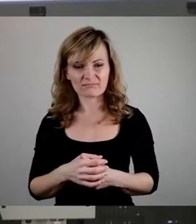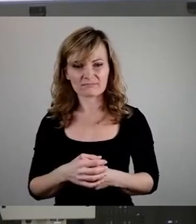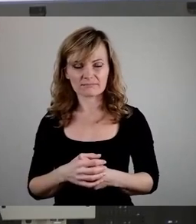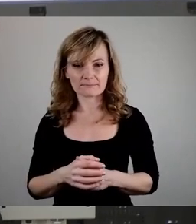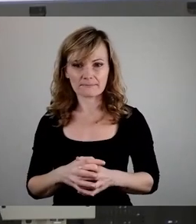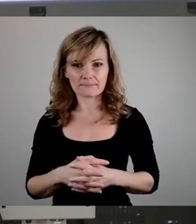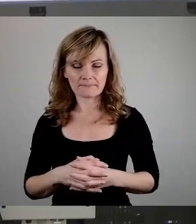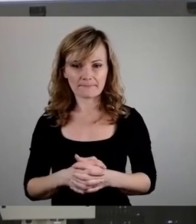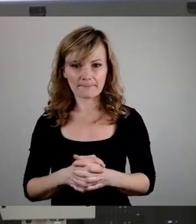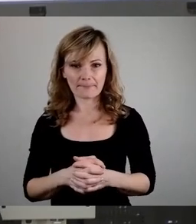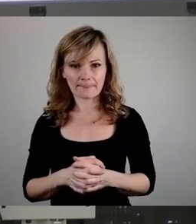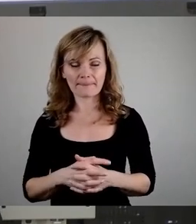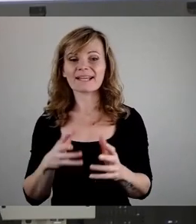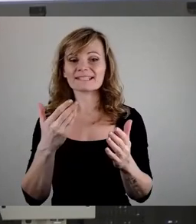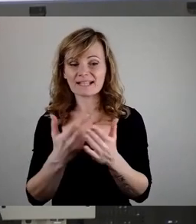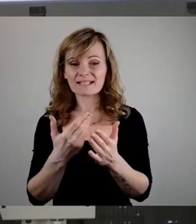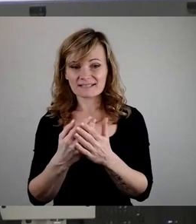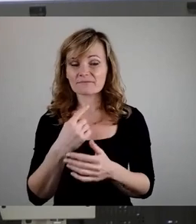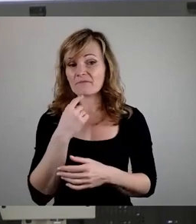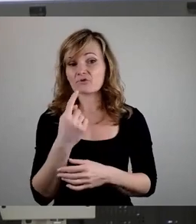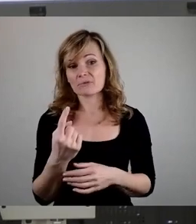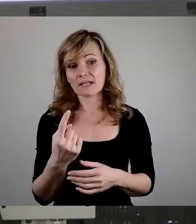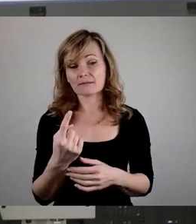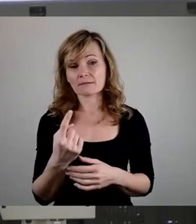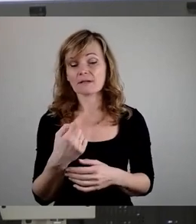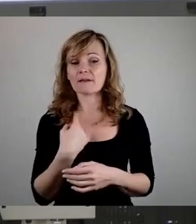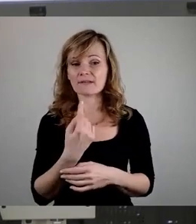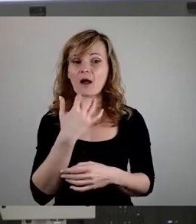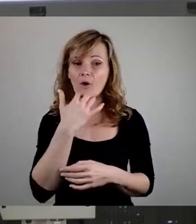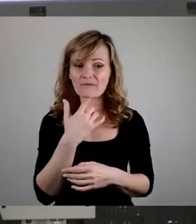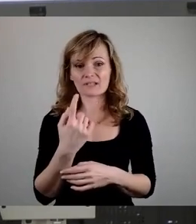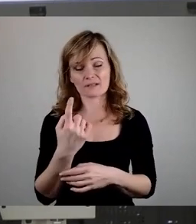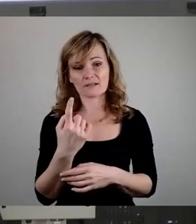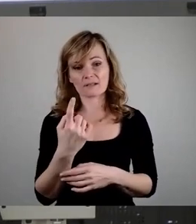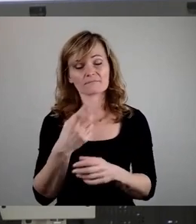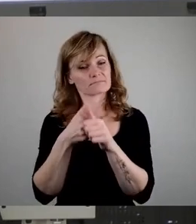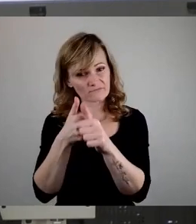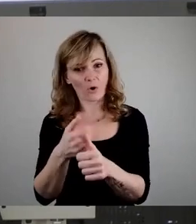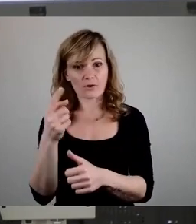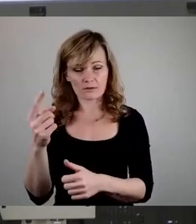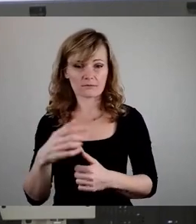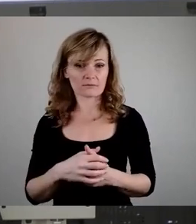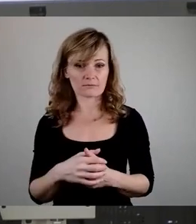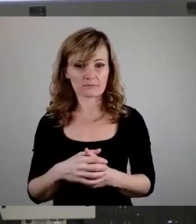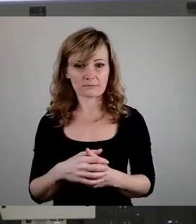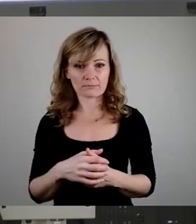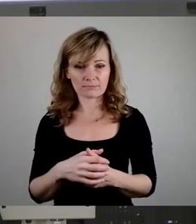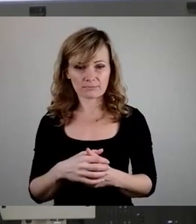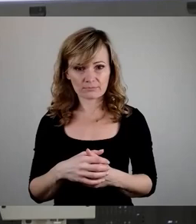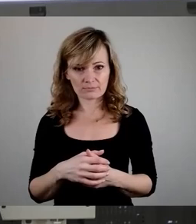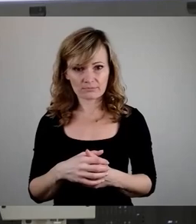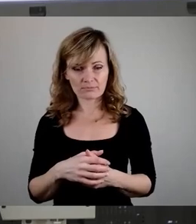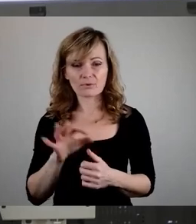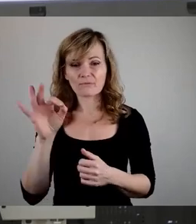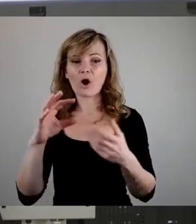Das ist ein Versprechen, da können die, da hoffen wir, dass es wirklich auch eingehalten wird, weil das für die Klotscher